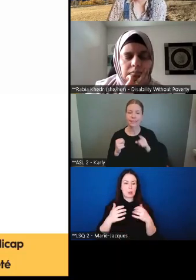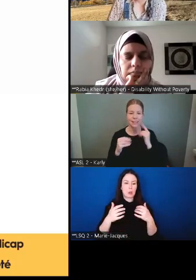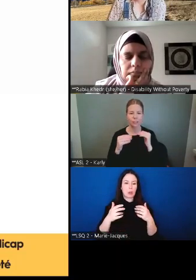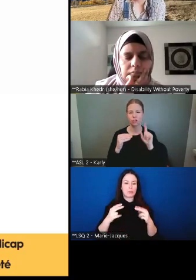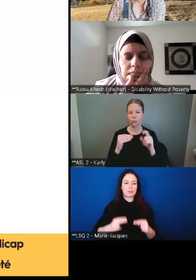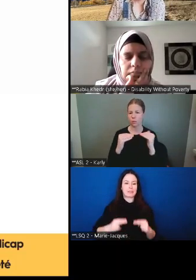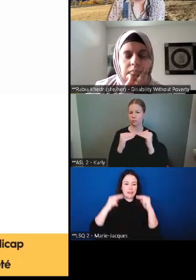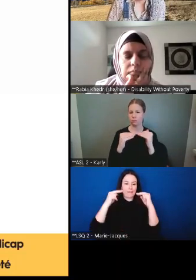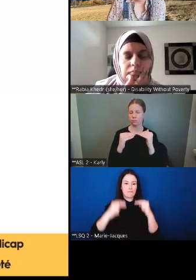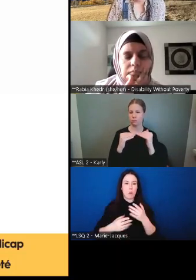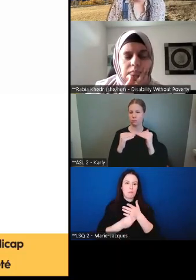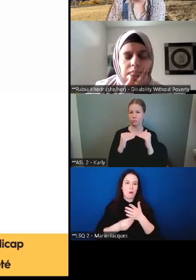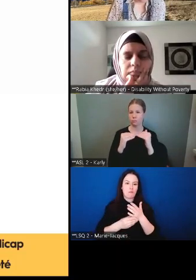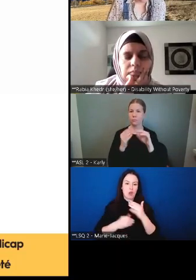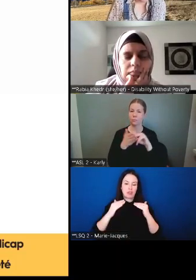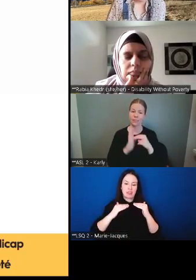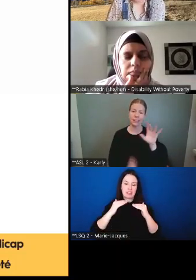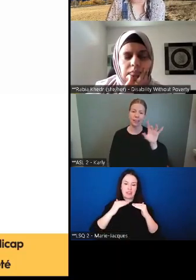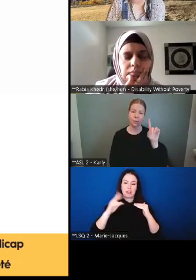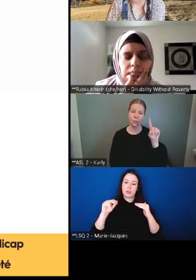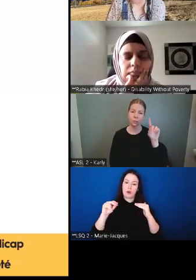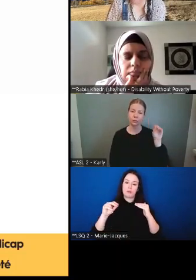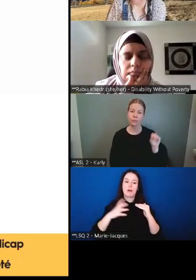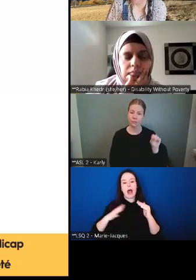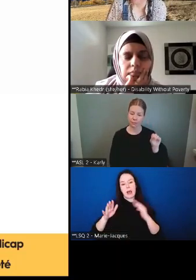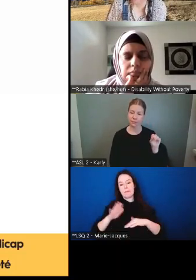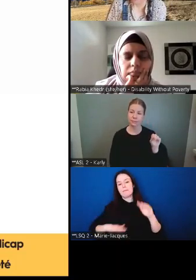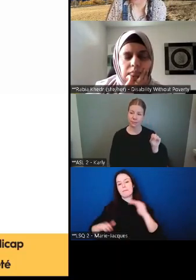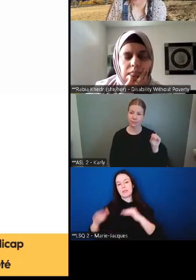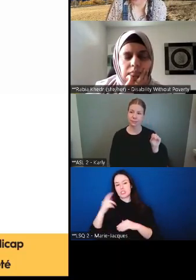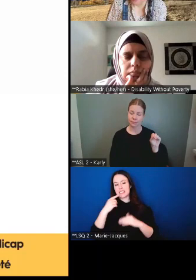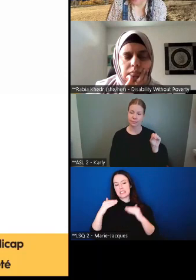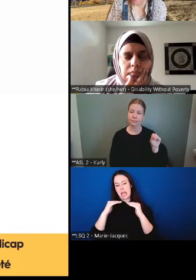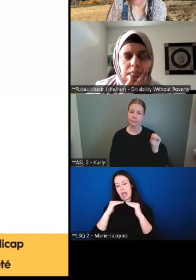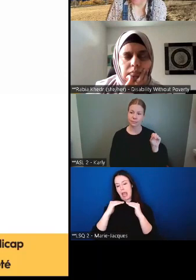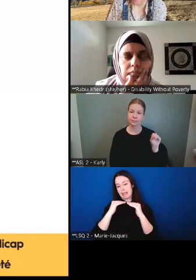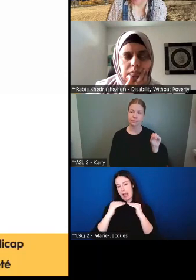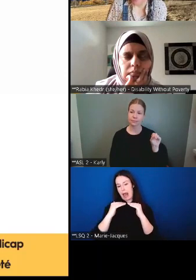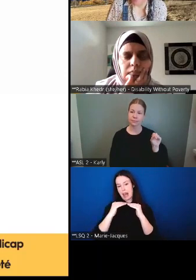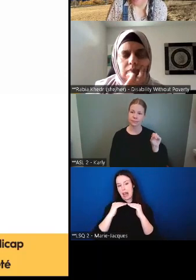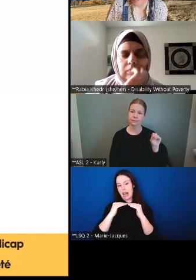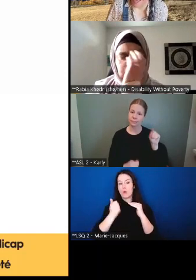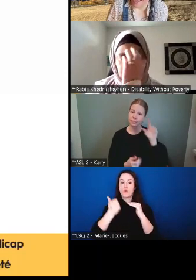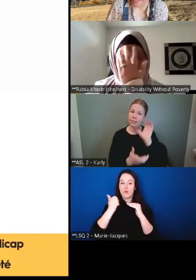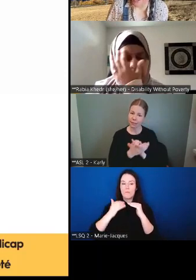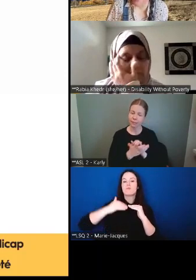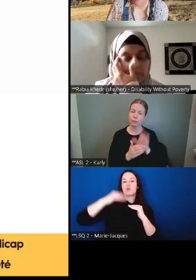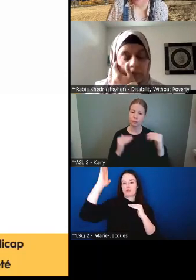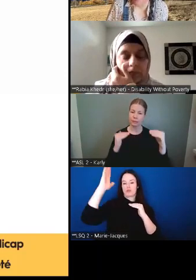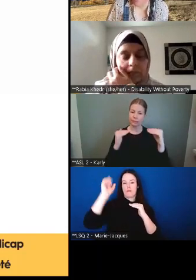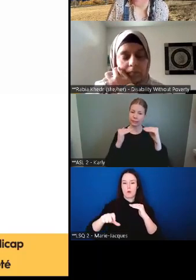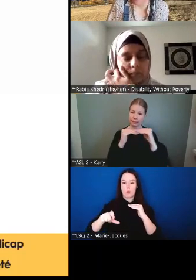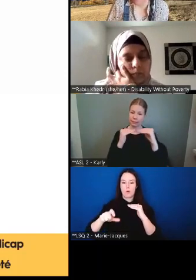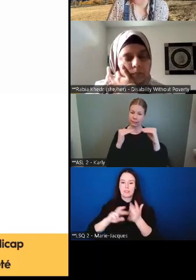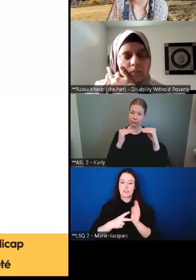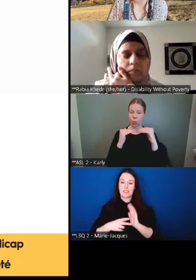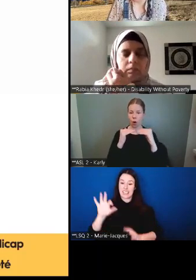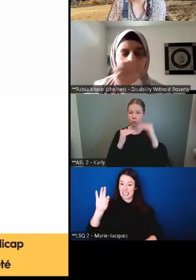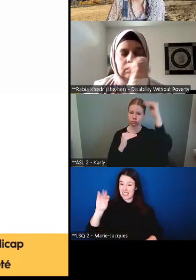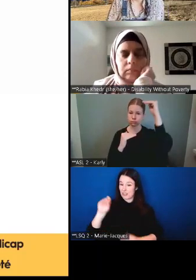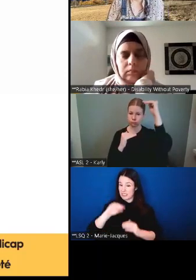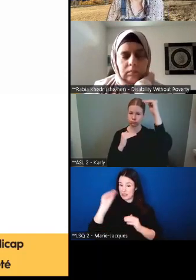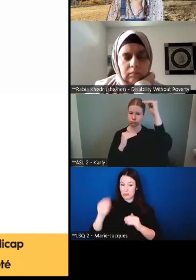qui nous disent que ça devrait être au moins égal au seuil de pauvreté. Donc, ça nous amène à 90 %